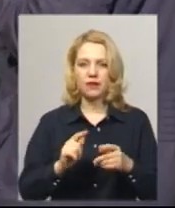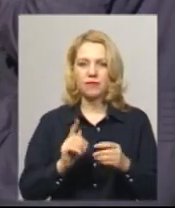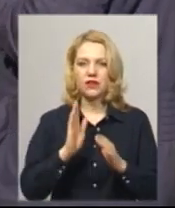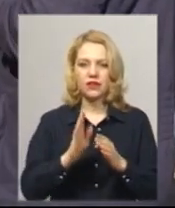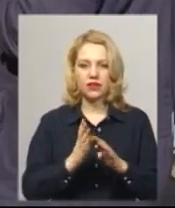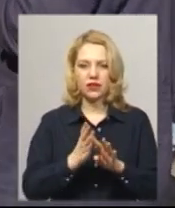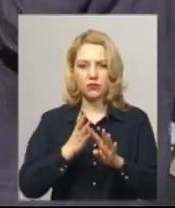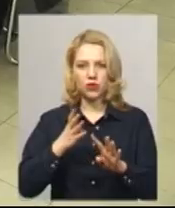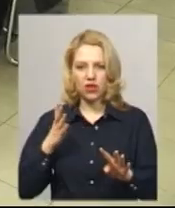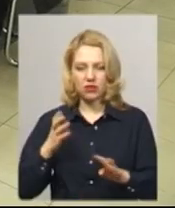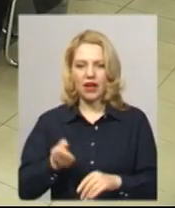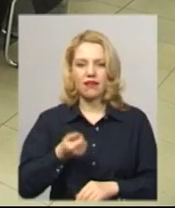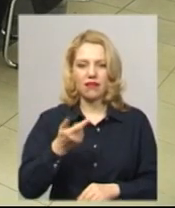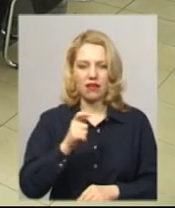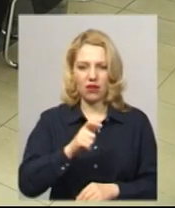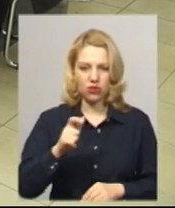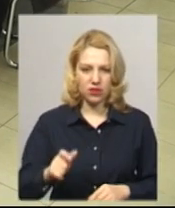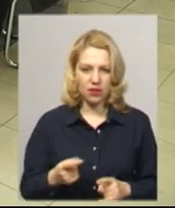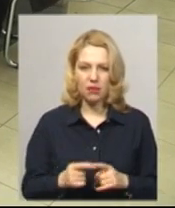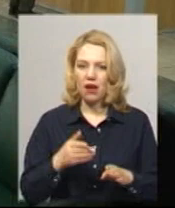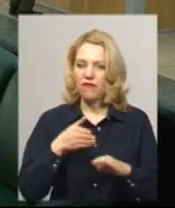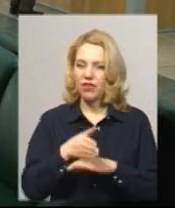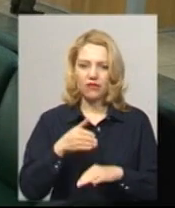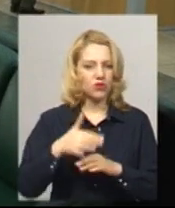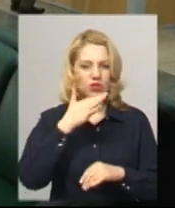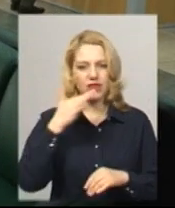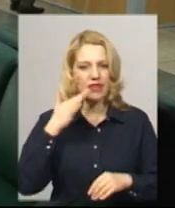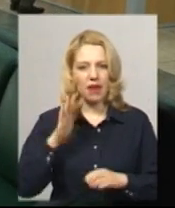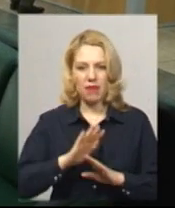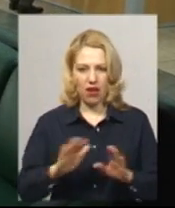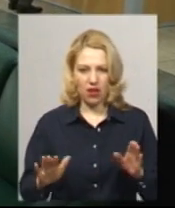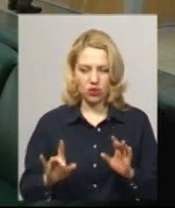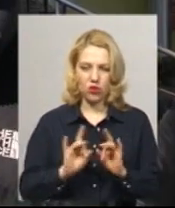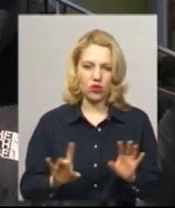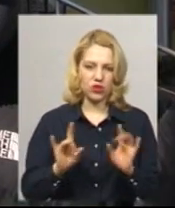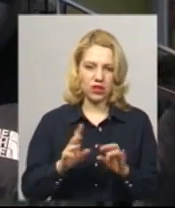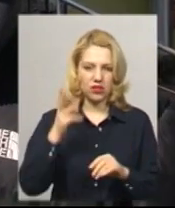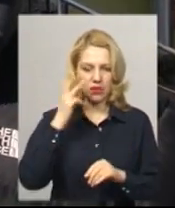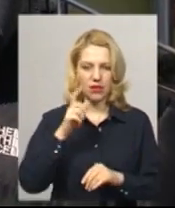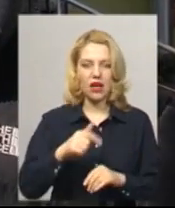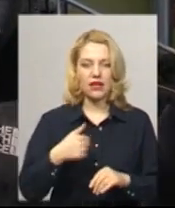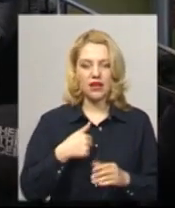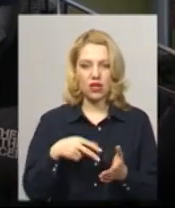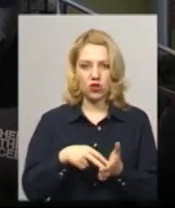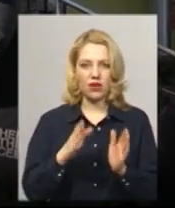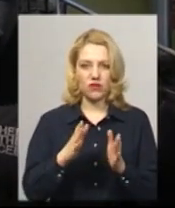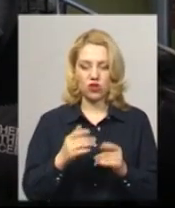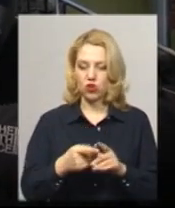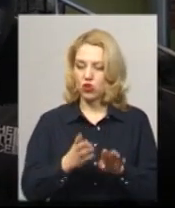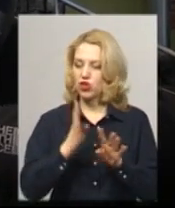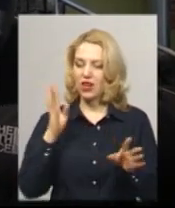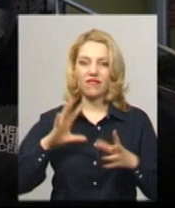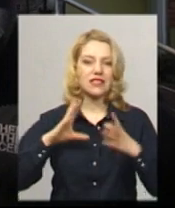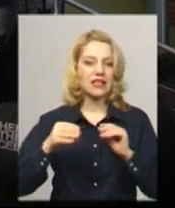до відділення банку по кілька осіб. Відвідувачів небагато, розповідає хмельничанин Едуард Яковлев. Я стояв тільки, що черги взагалі немає,